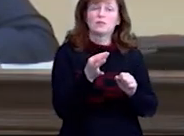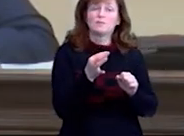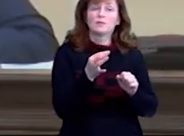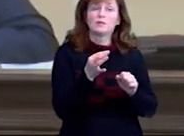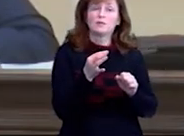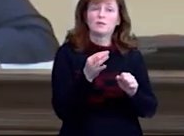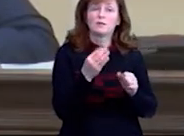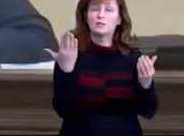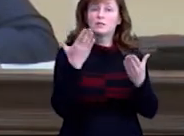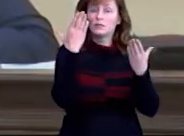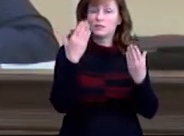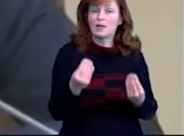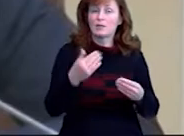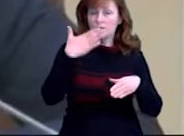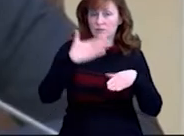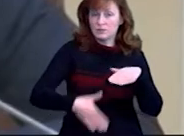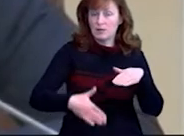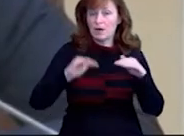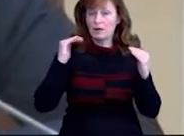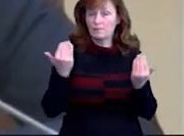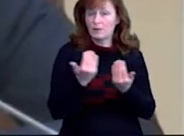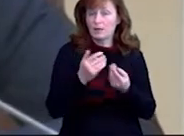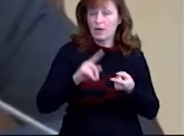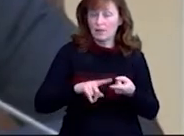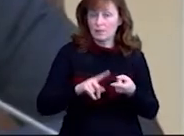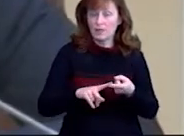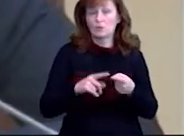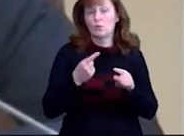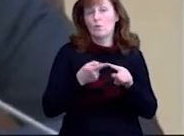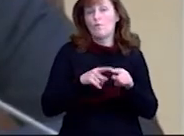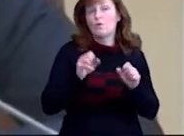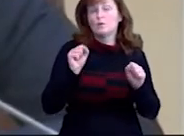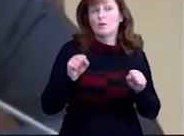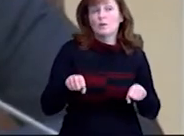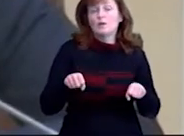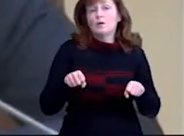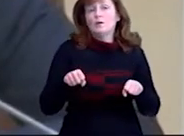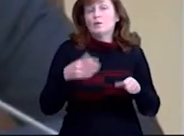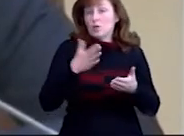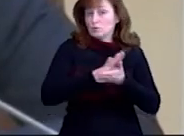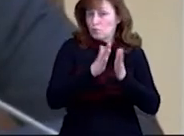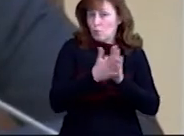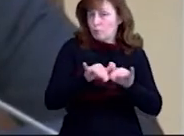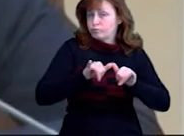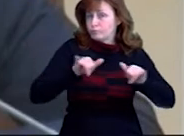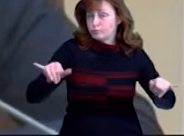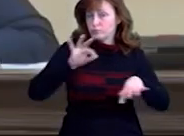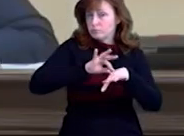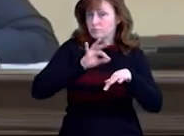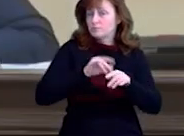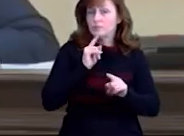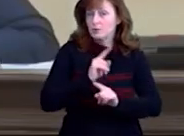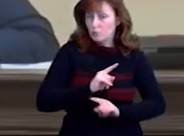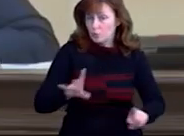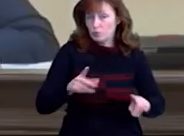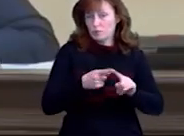тобто день кінця карантину. Початок реалізації нашого плану зможемо запустити за умови сприятливої епідеміологічної ситуації. Як